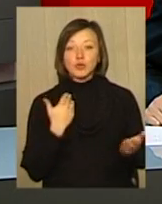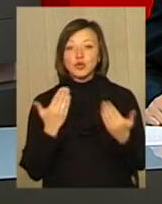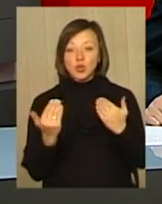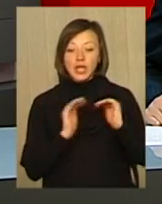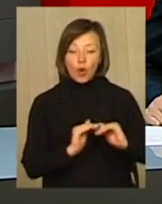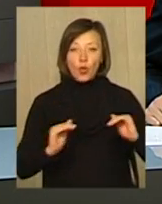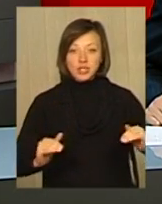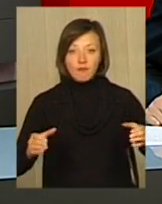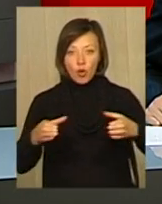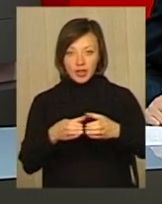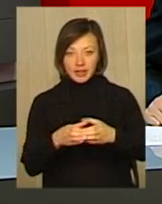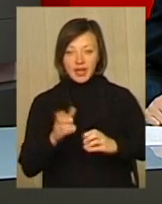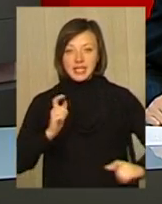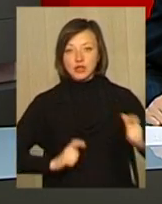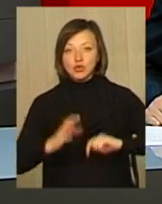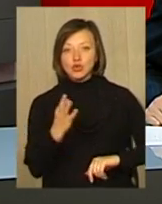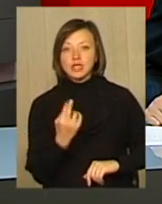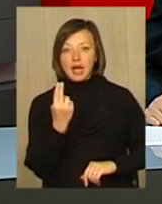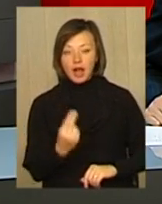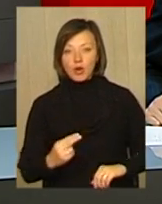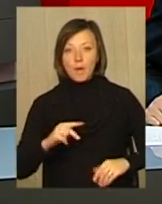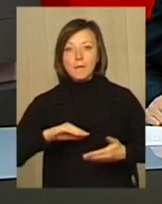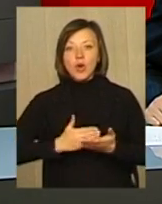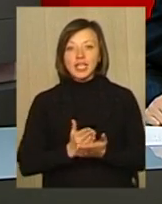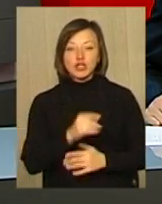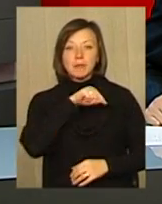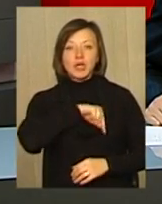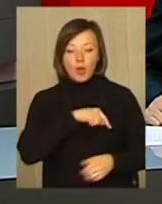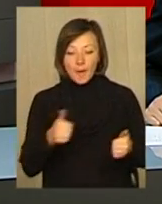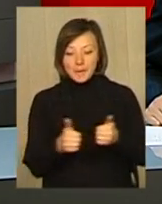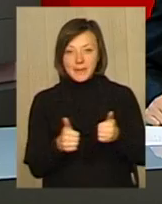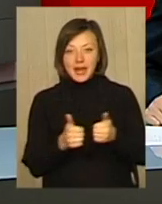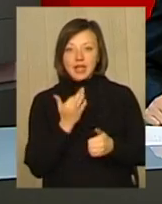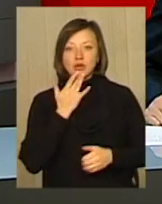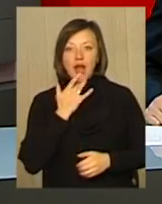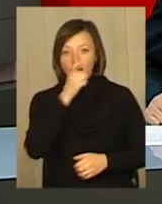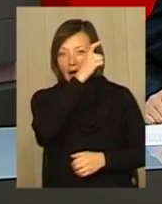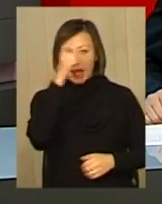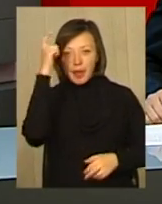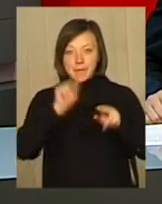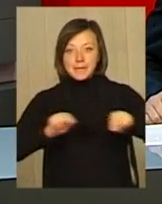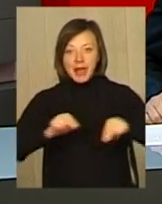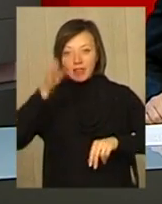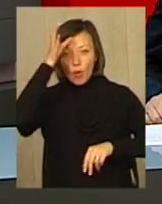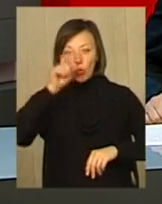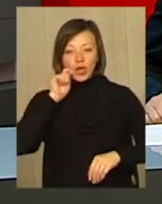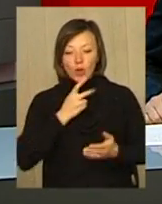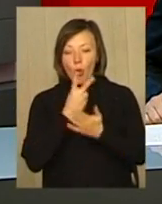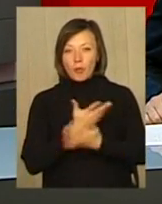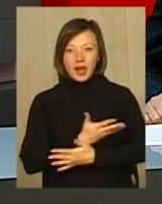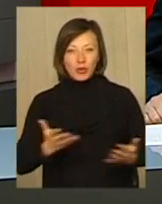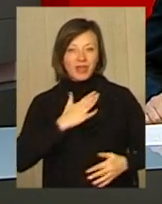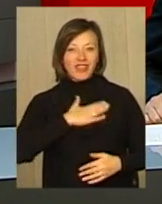учнів в колективі. Інститут соціальної та політичної психології при Національній академії педагогічних наук України оприлюднив не